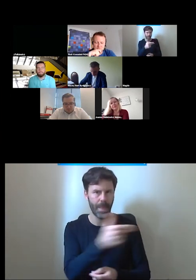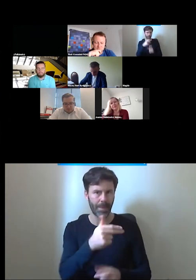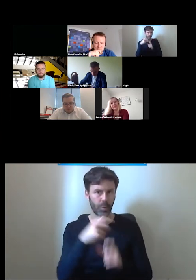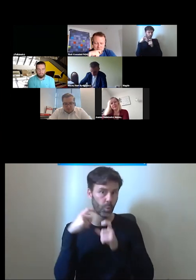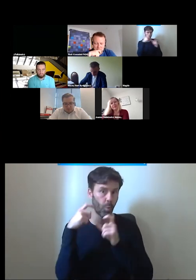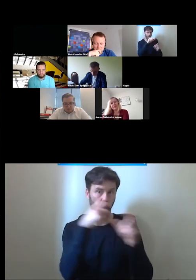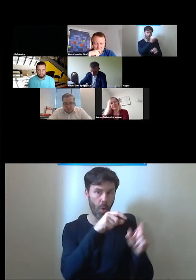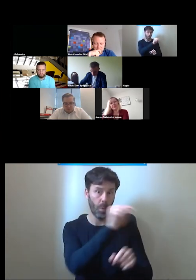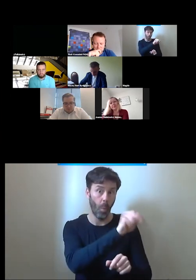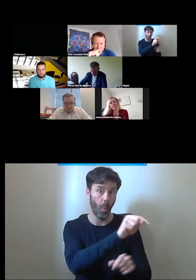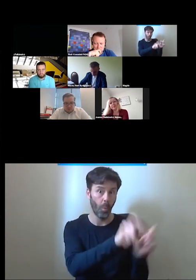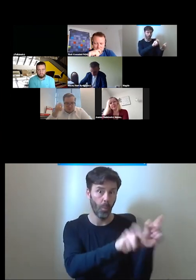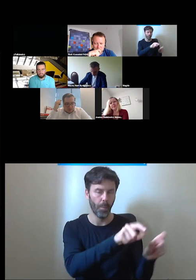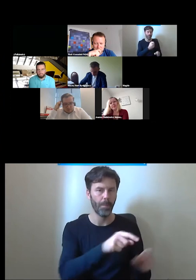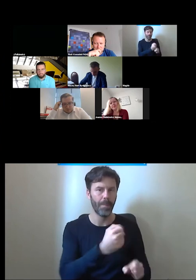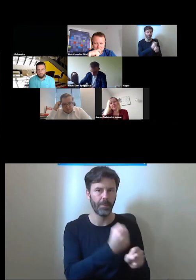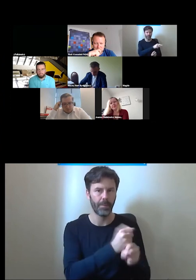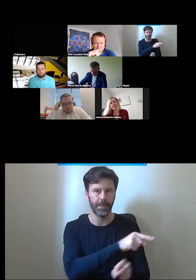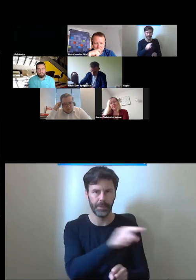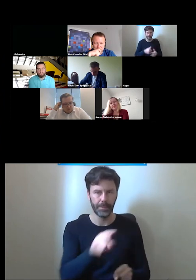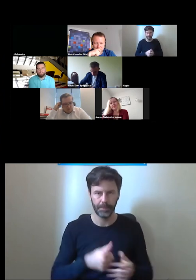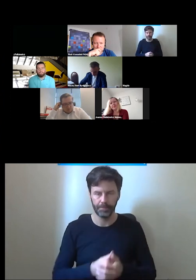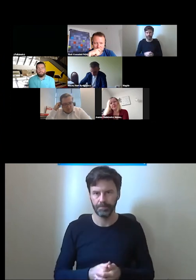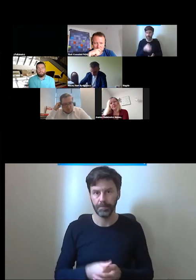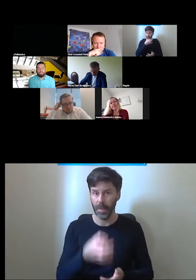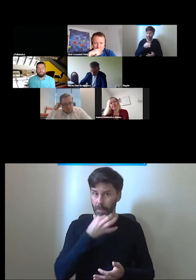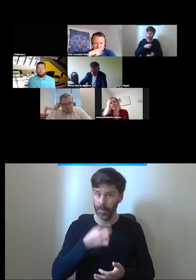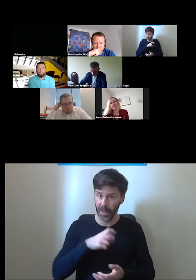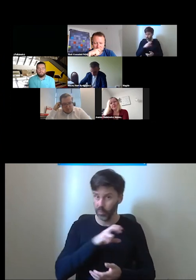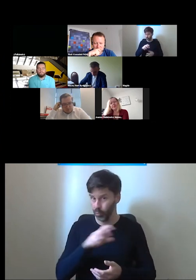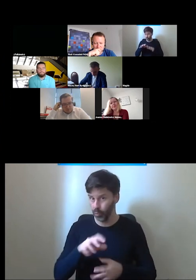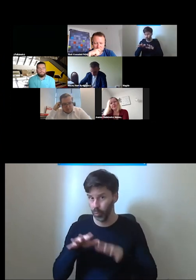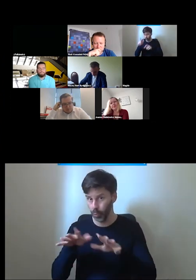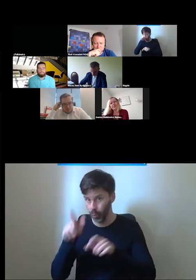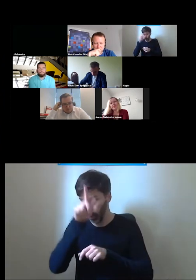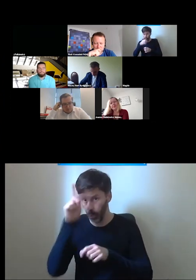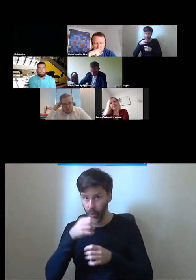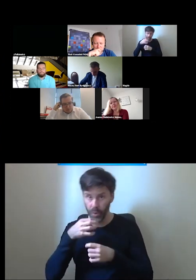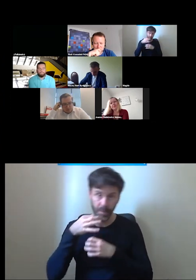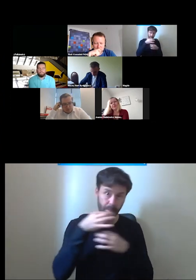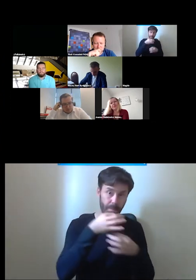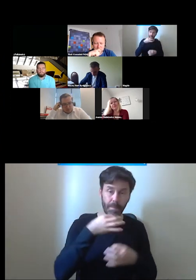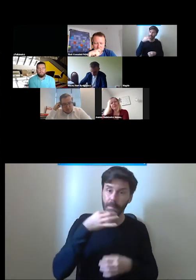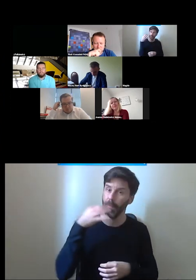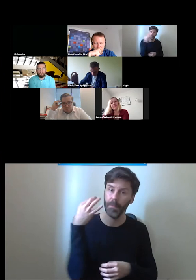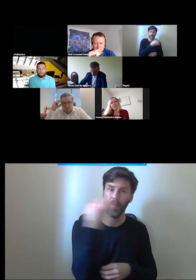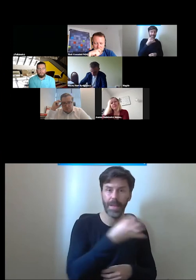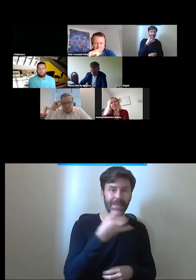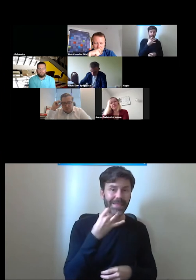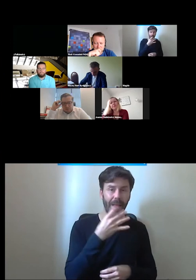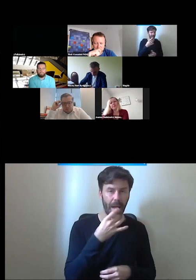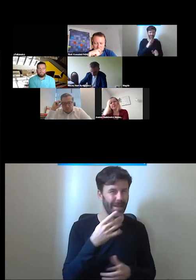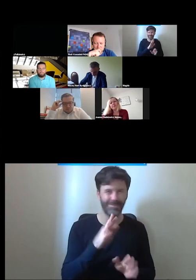potwierdzić czy dużo jest tego typu zgłoszeń przyznam szczerze że nie że nie ma zgłoszeń a jeżeli są to